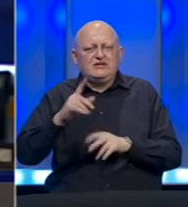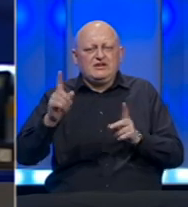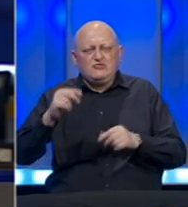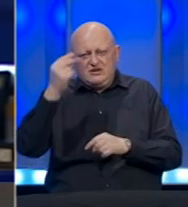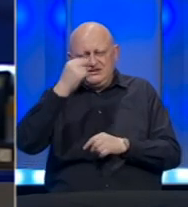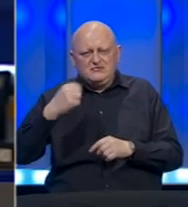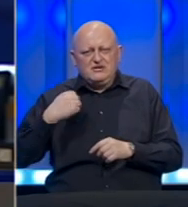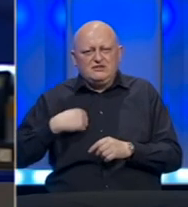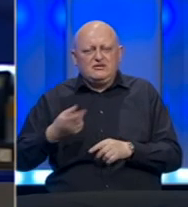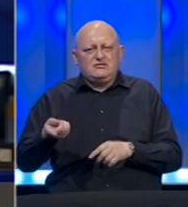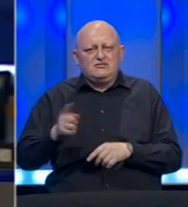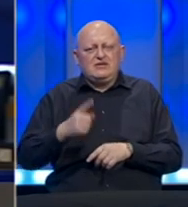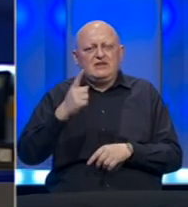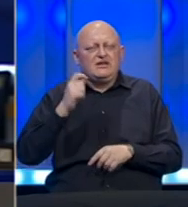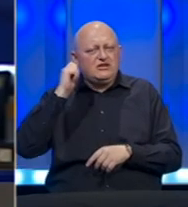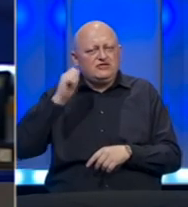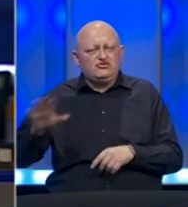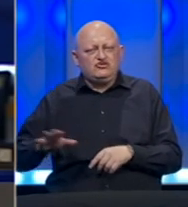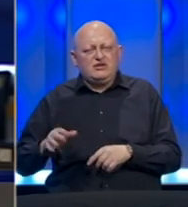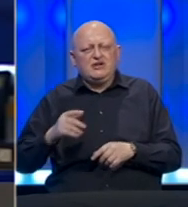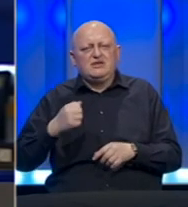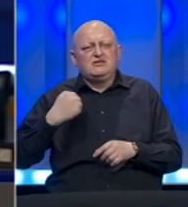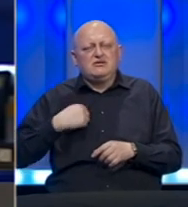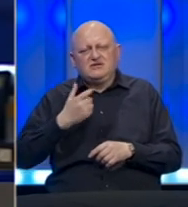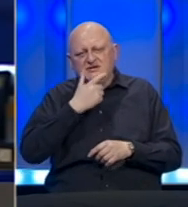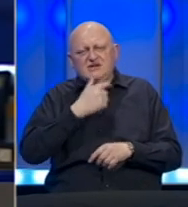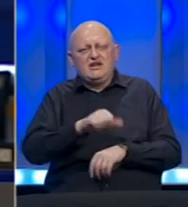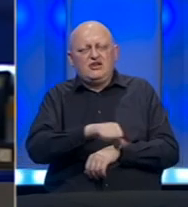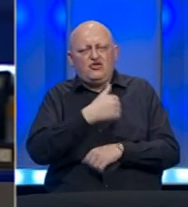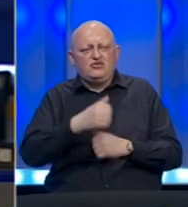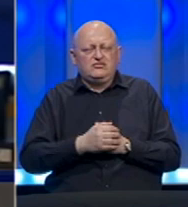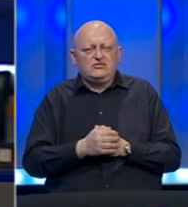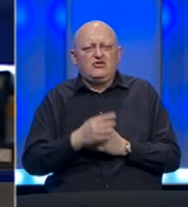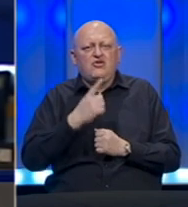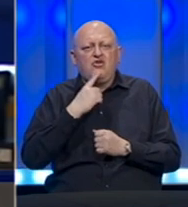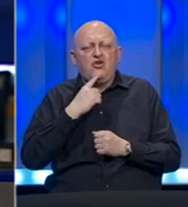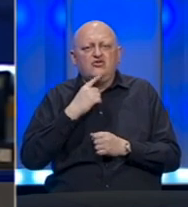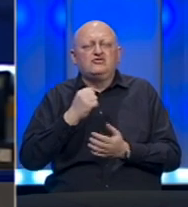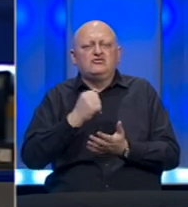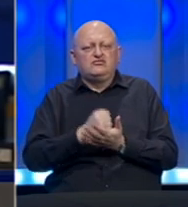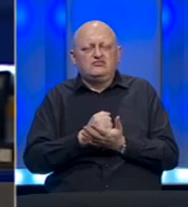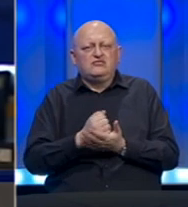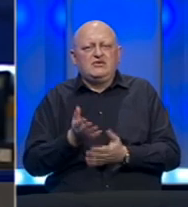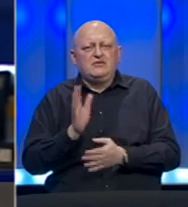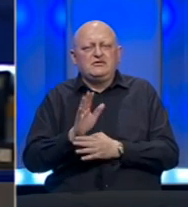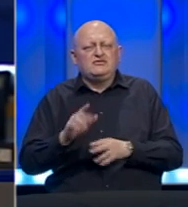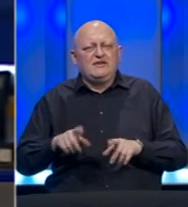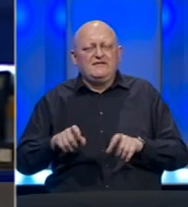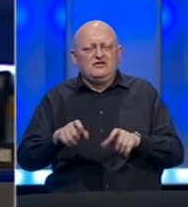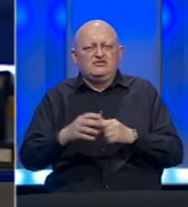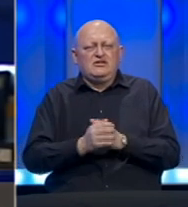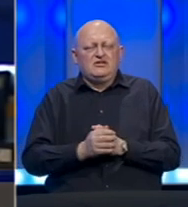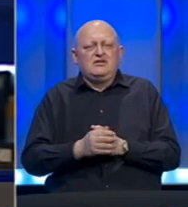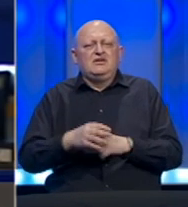Republike Srpske preminula je pacijentkinja iz Banja Luke starije životne dobi, kod koje je bilo potruđeno prisustvo koronavirusa.